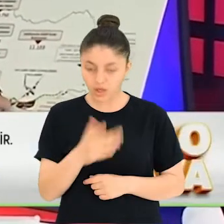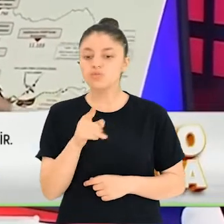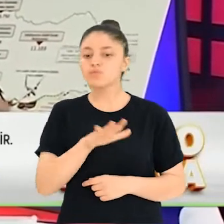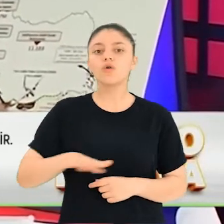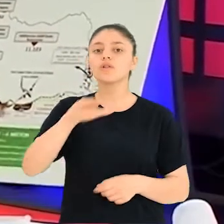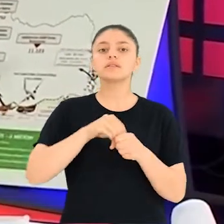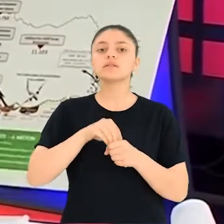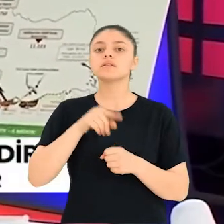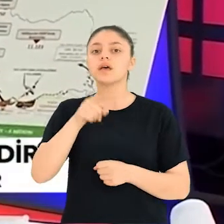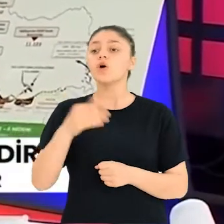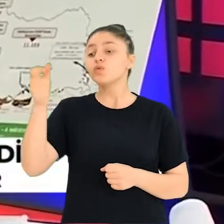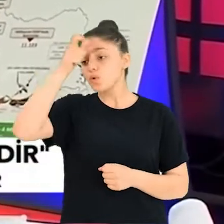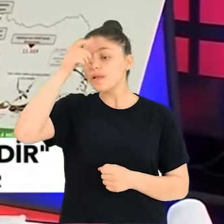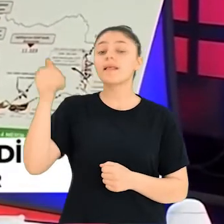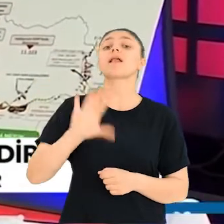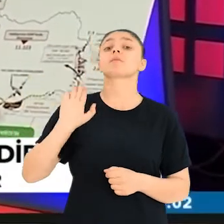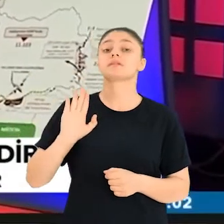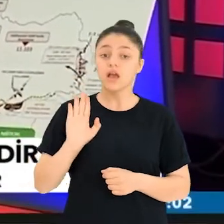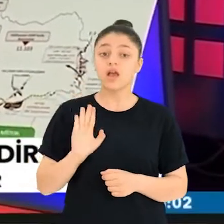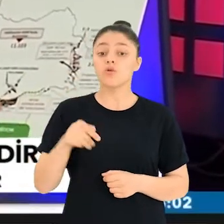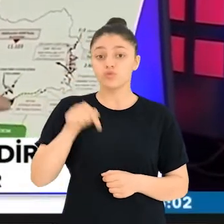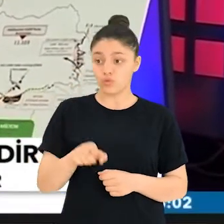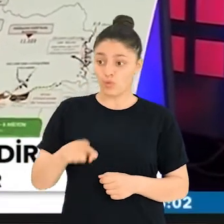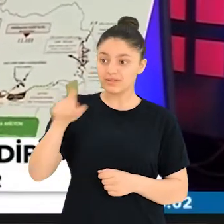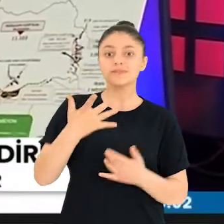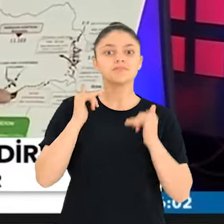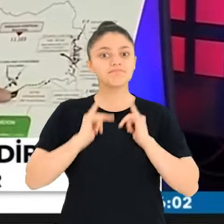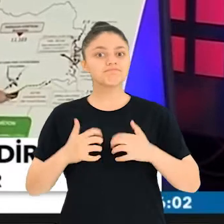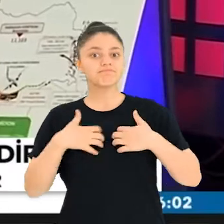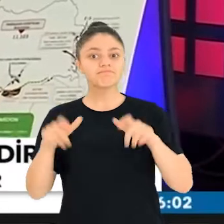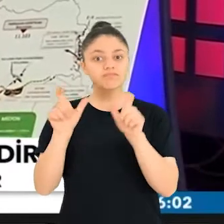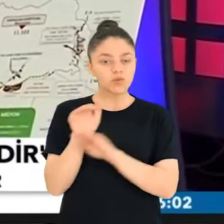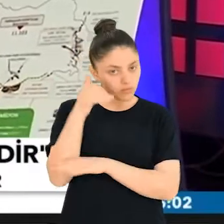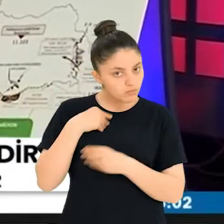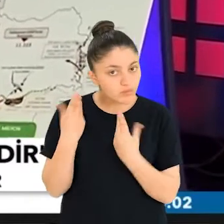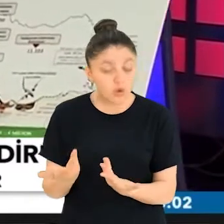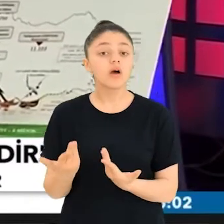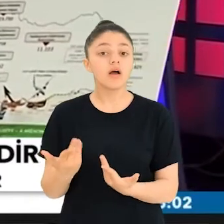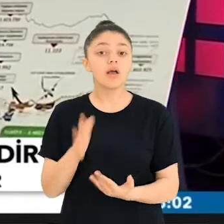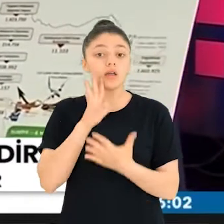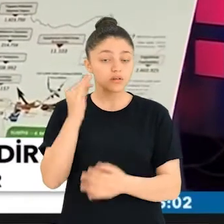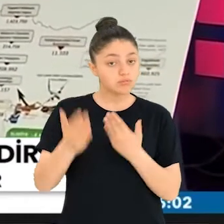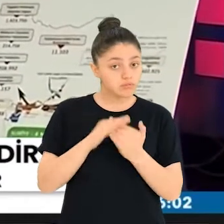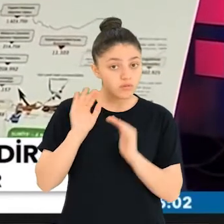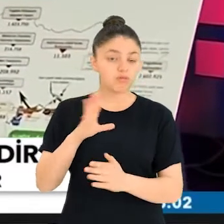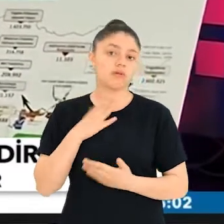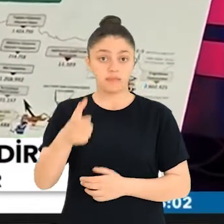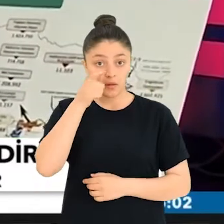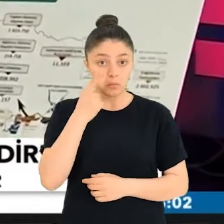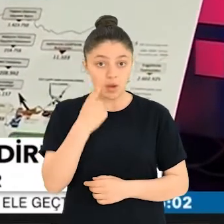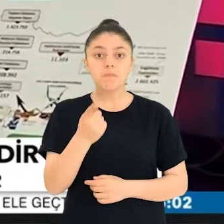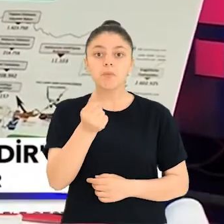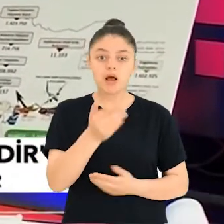sağlıyoruz. Hem bu bölgedeki insanlar Türkiye'ye gelmesinler diye. Burada onların huzurlu ve güvenli bir şekilde yaşamalarını temin ediyoruz. Hem de insani yardımda bulunuyor.